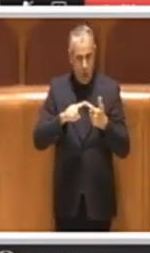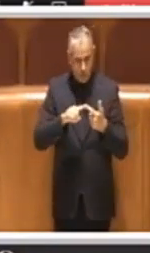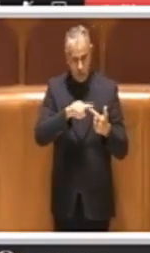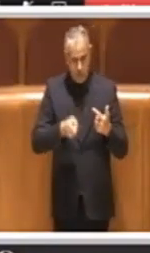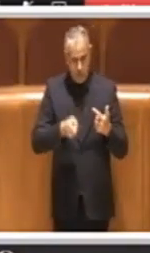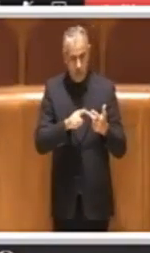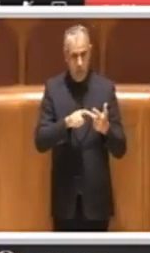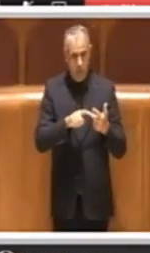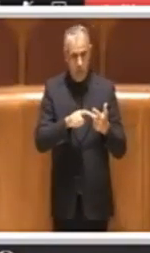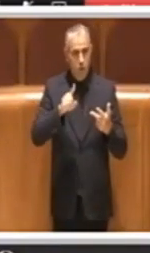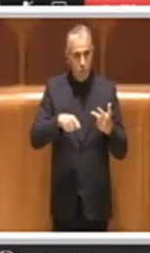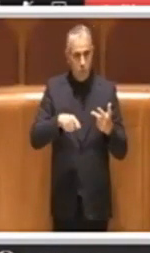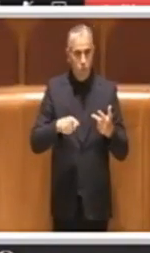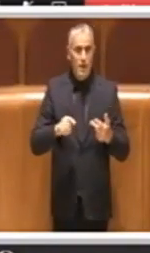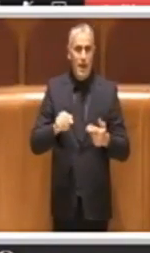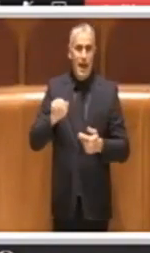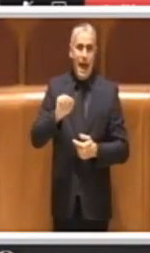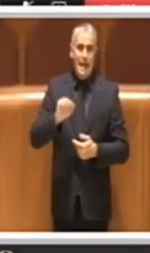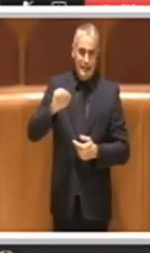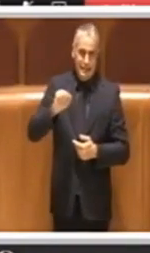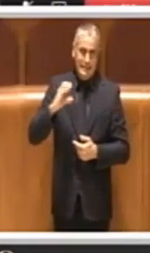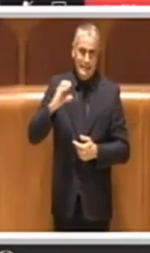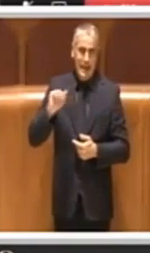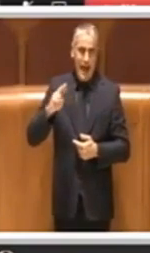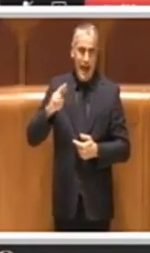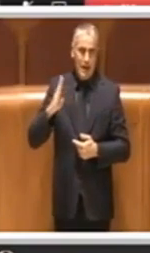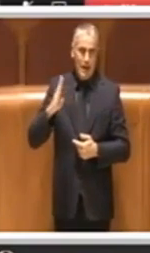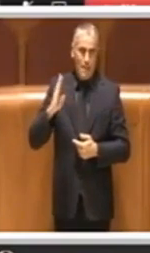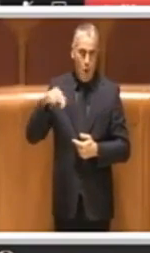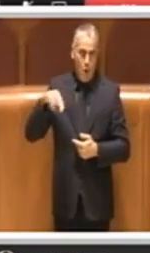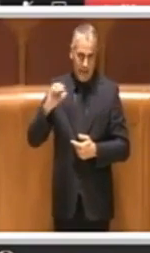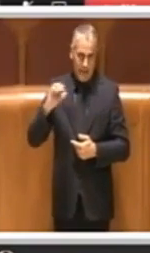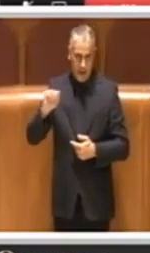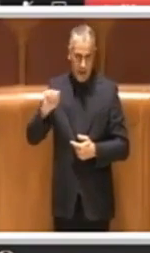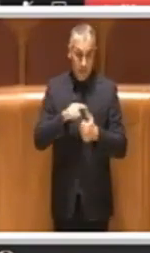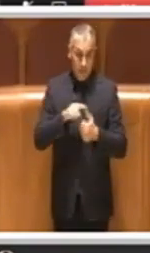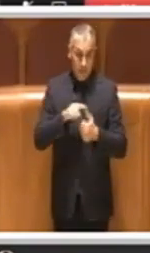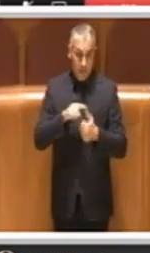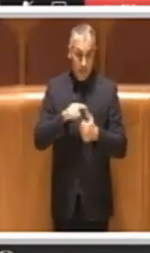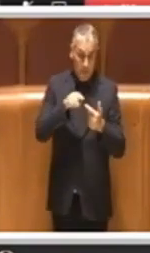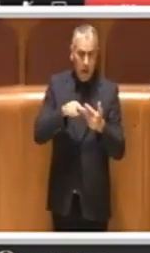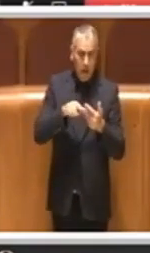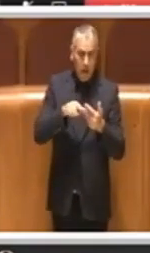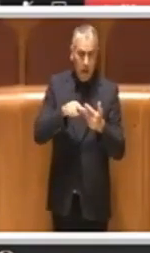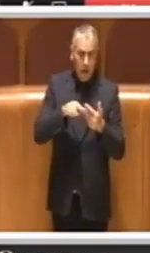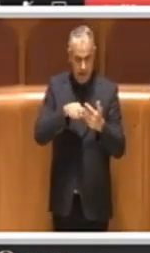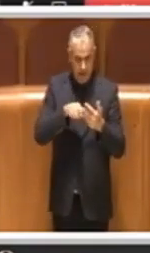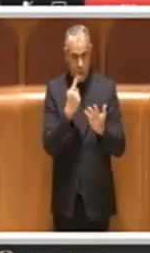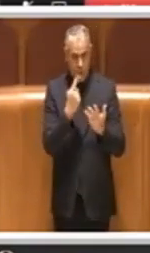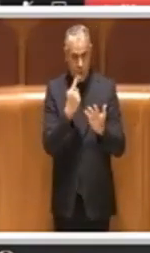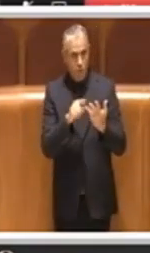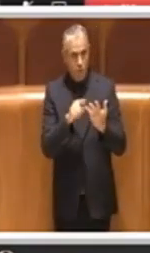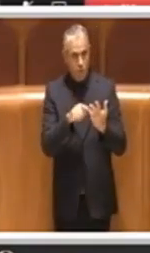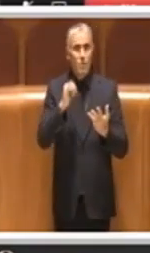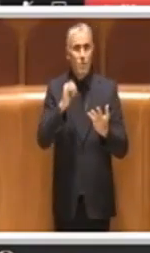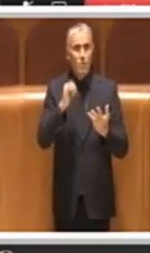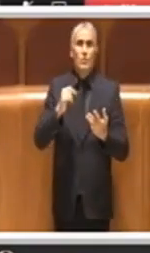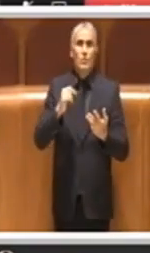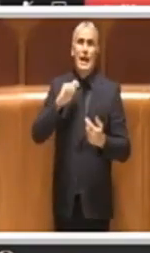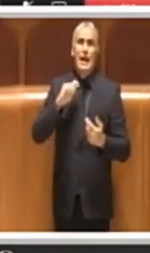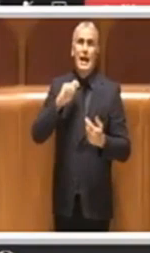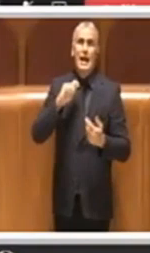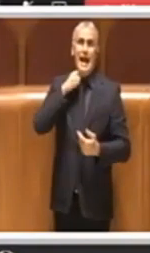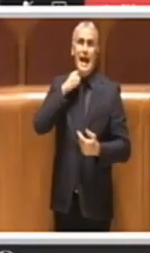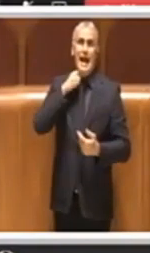in parte anche l'anidite carbonica. Quindi uno dei componenti dei famigerati killer gas climaalteranti.